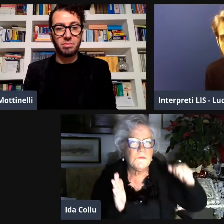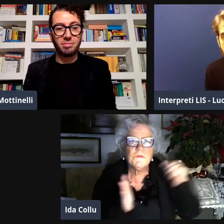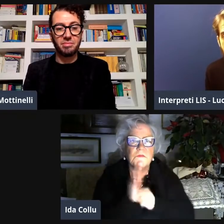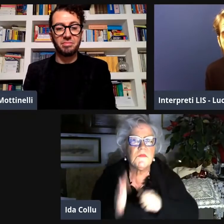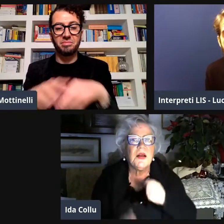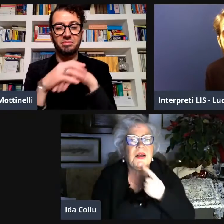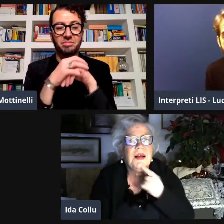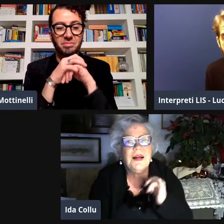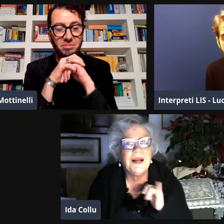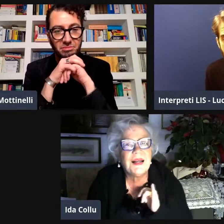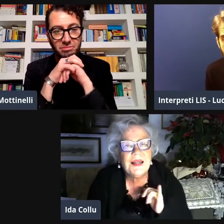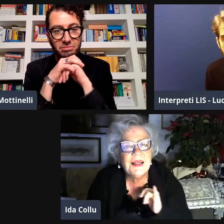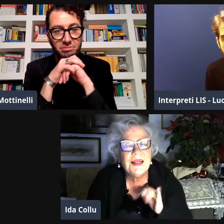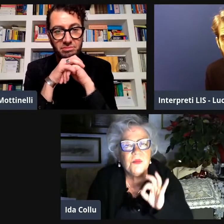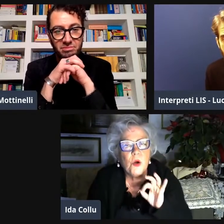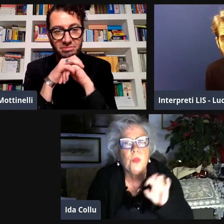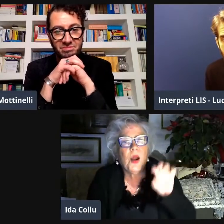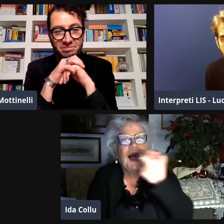sordoceche